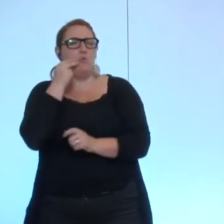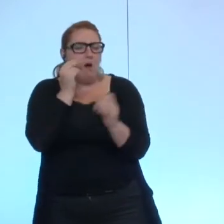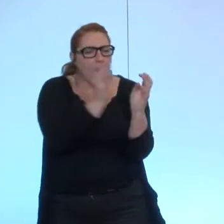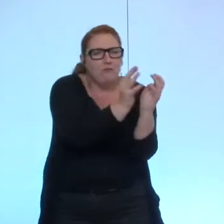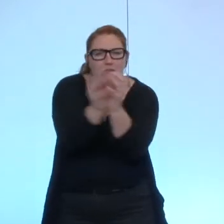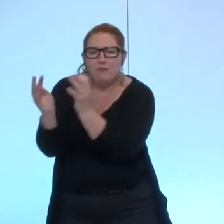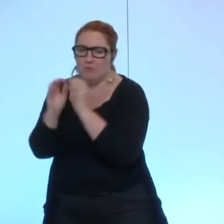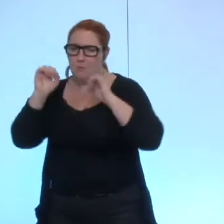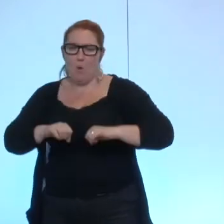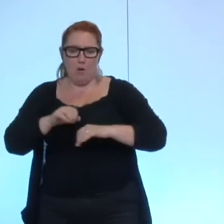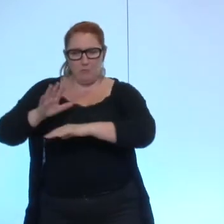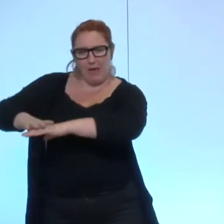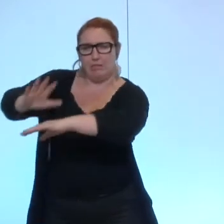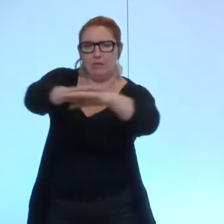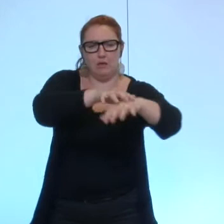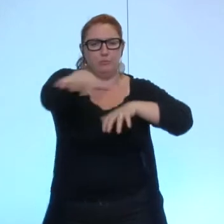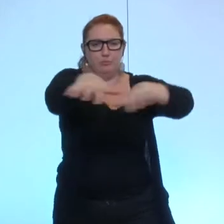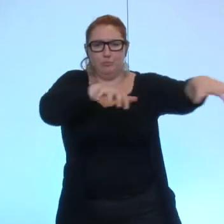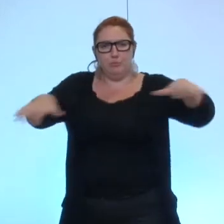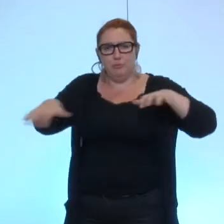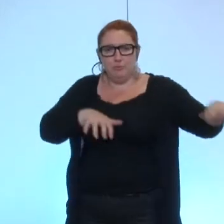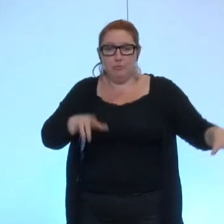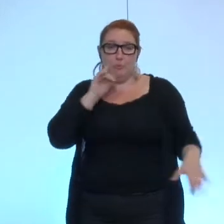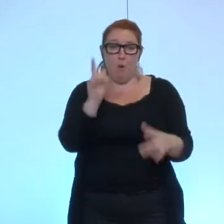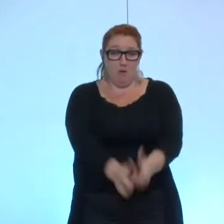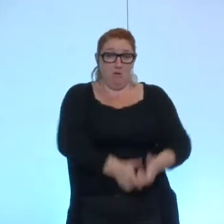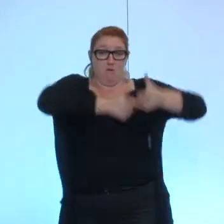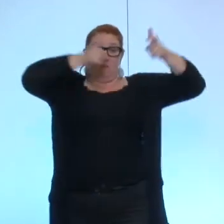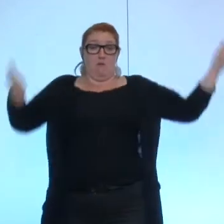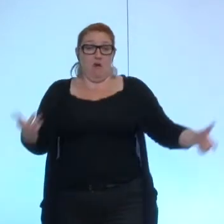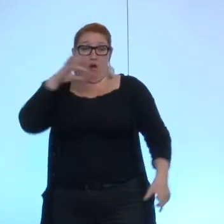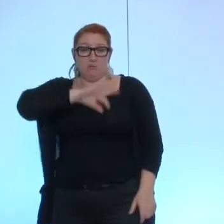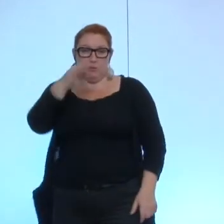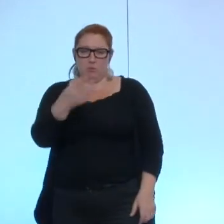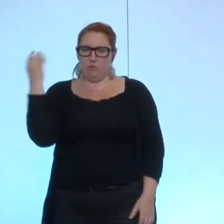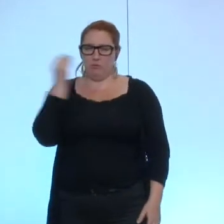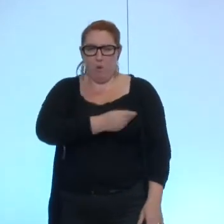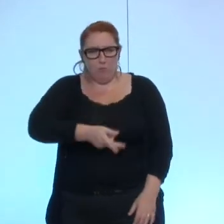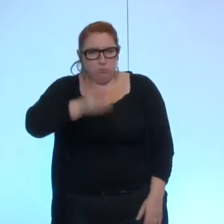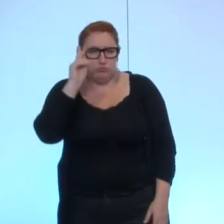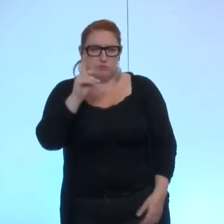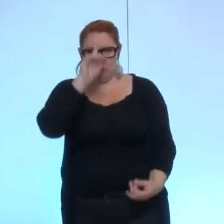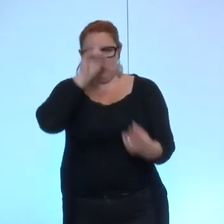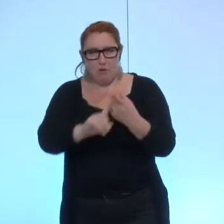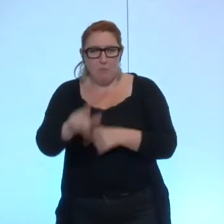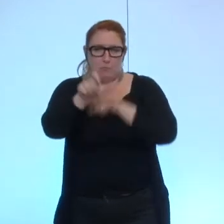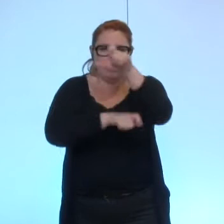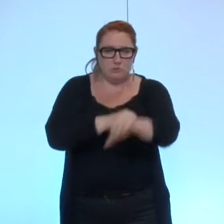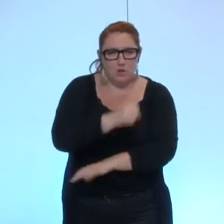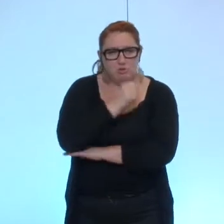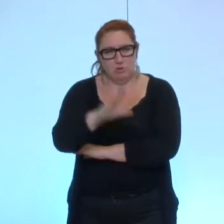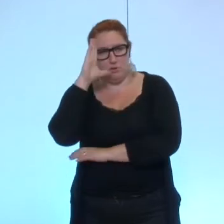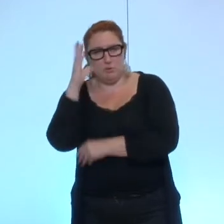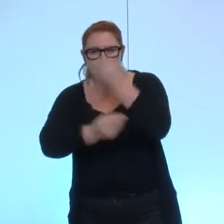quartiers plutôt que d'énormes structures dites rentables mais beaucoup moins accueillantes que ce soit pour l'hébergement des personnes âgées